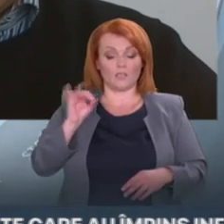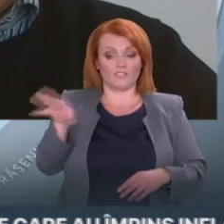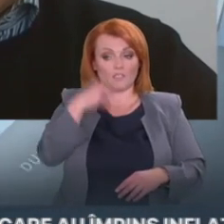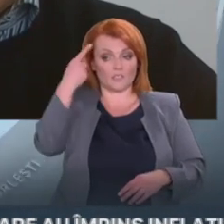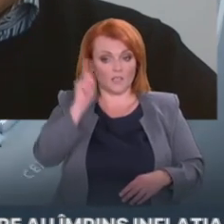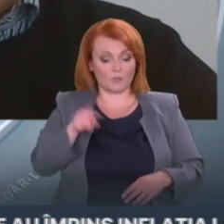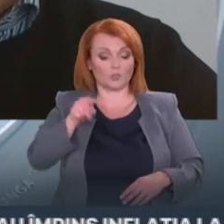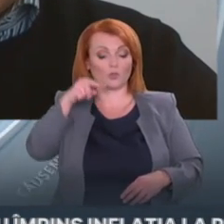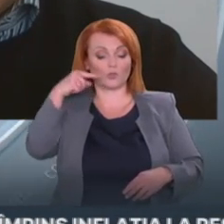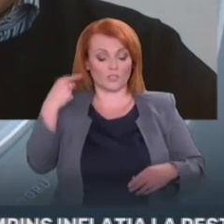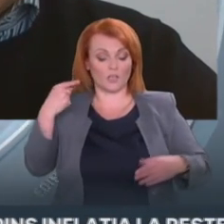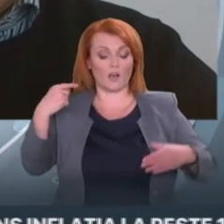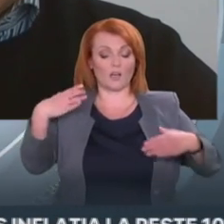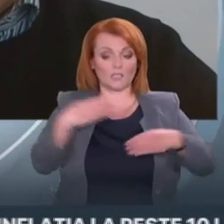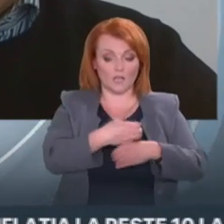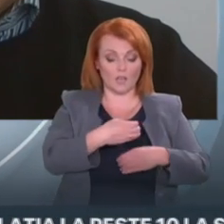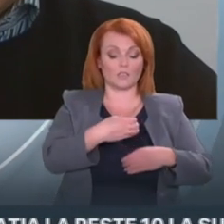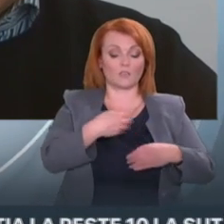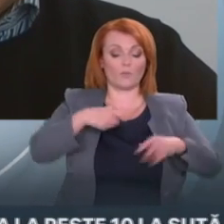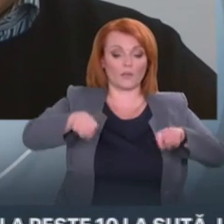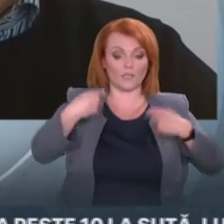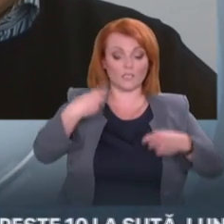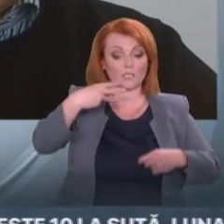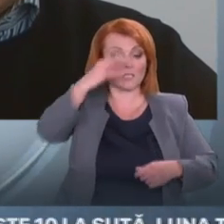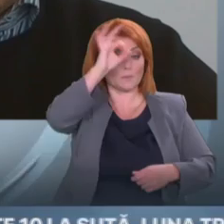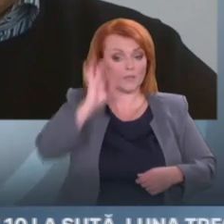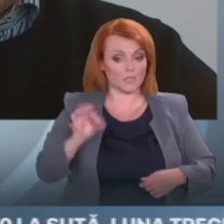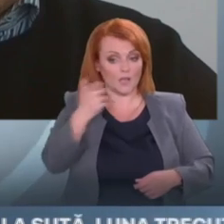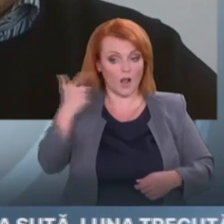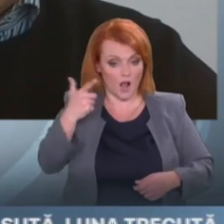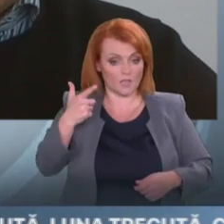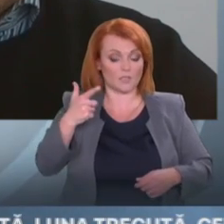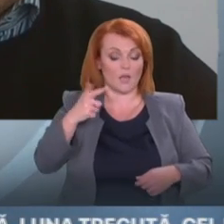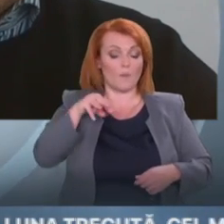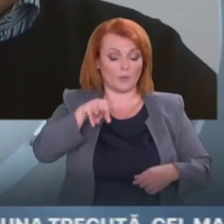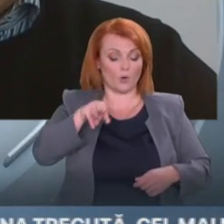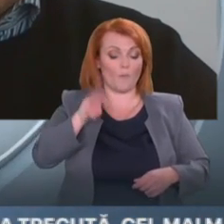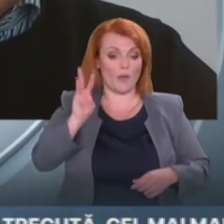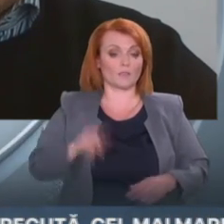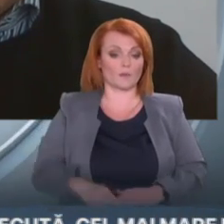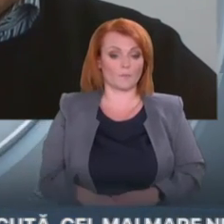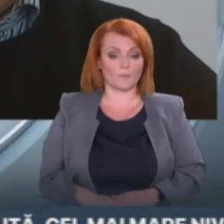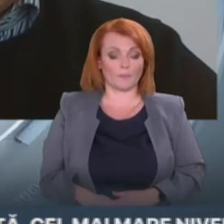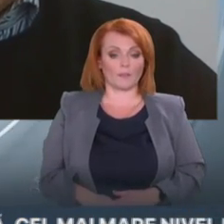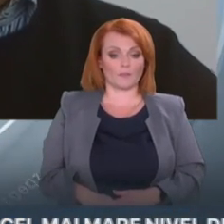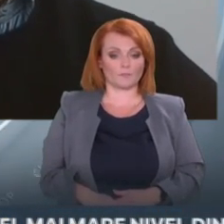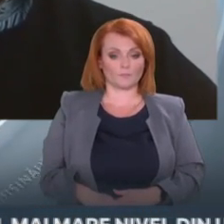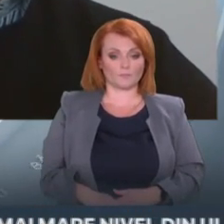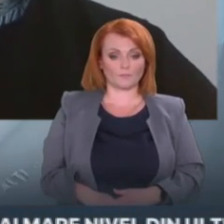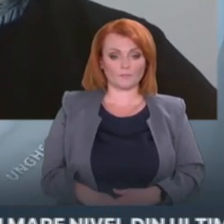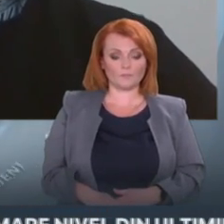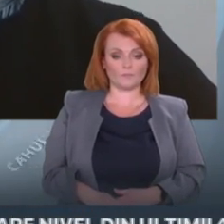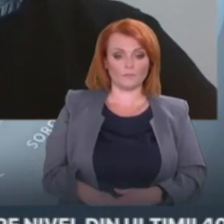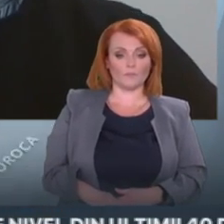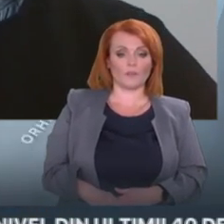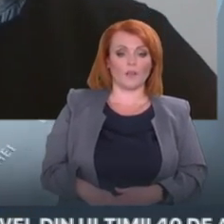fel aseară premierul Natalia Gavrliță a menționat că volumul adițional pentru luna noiembrie nu a fost rezervat